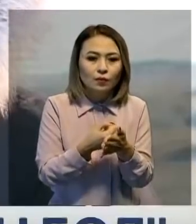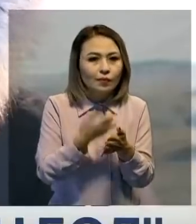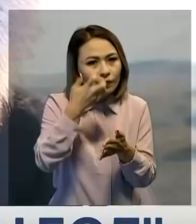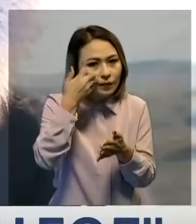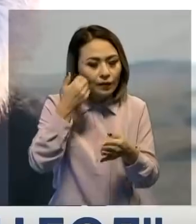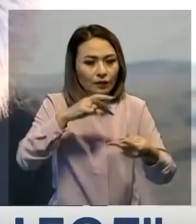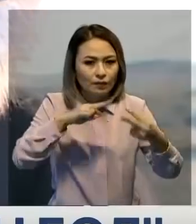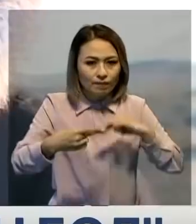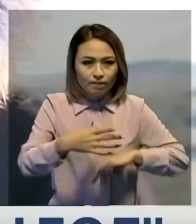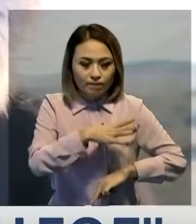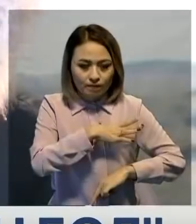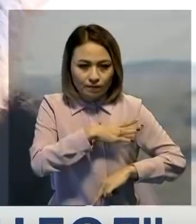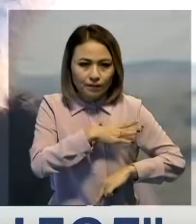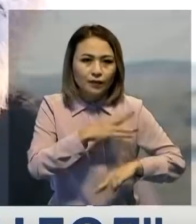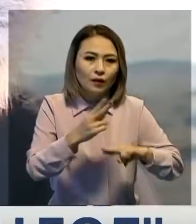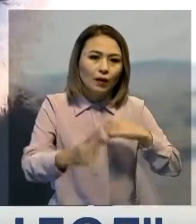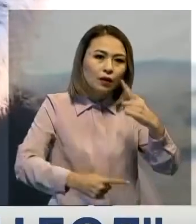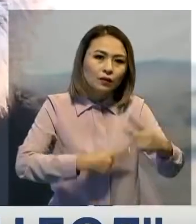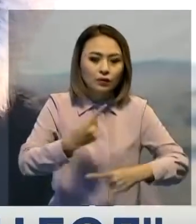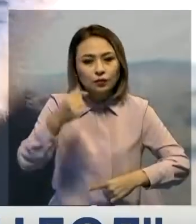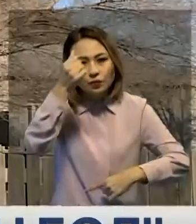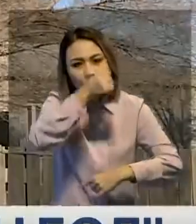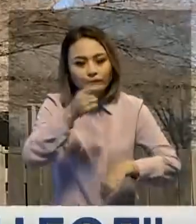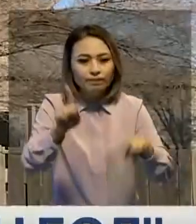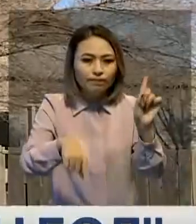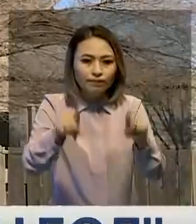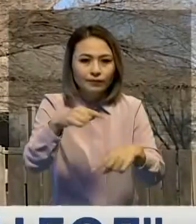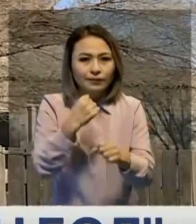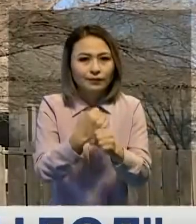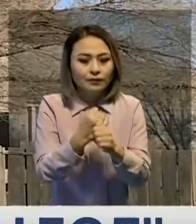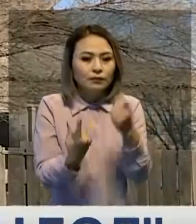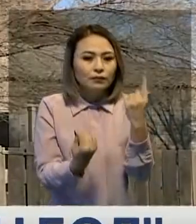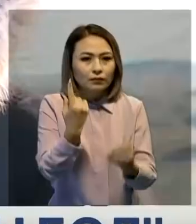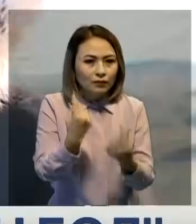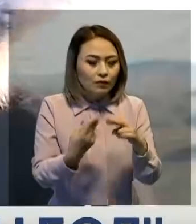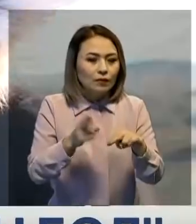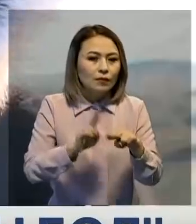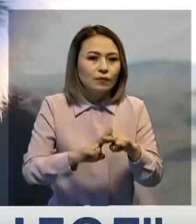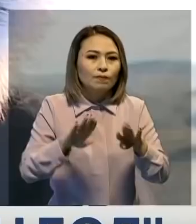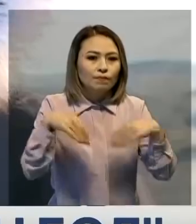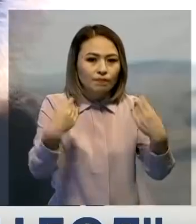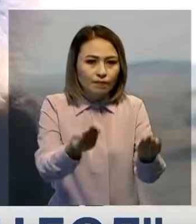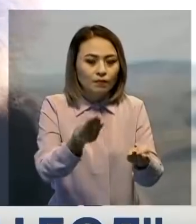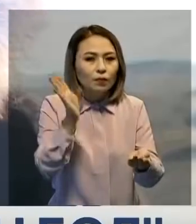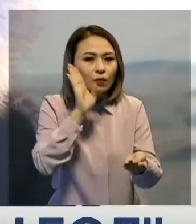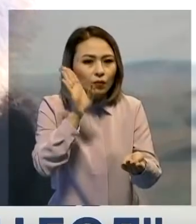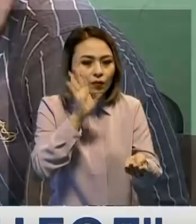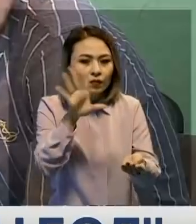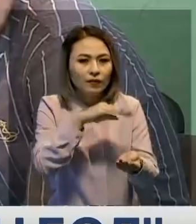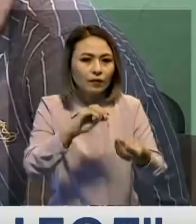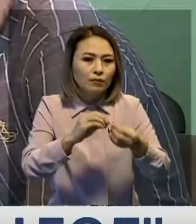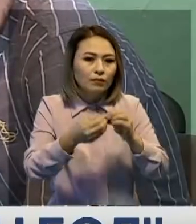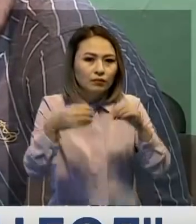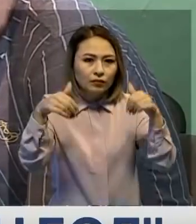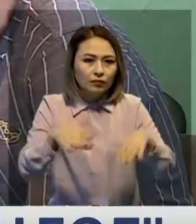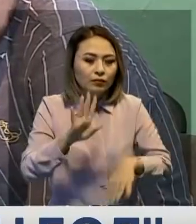арқасында ауыстырылған болады. Енді келес жылдамастап күнәра берілетінде ғылып, талысуаруға, малға беруге, су-суай шешлетін болады.